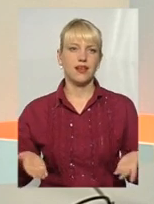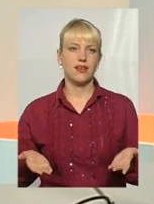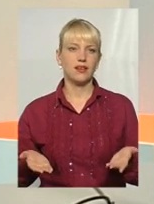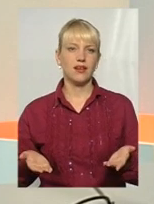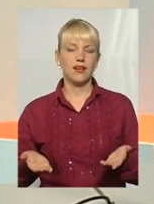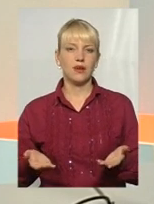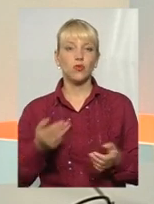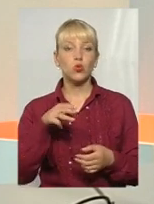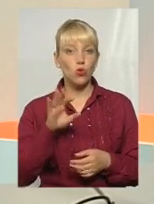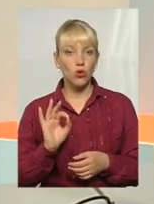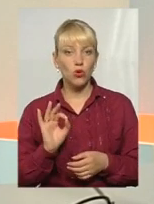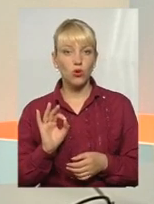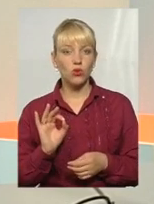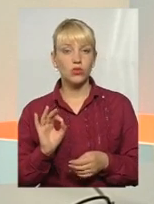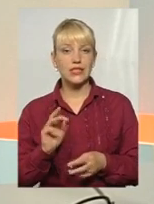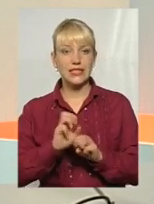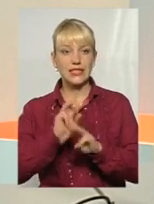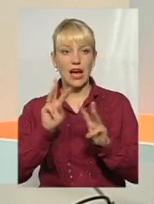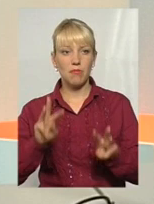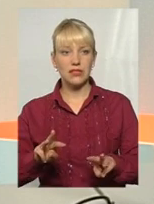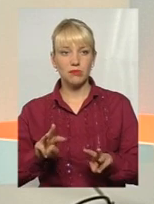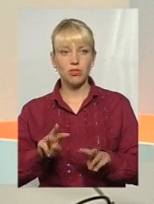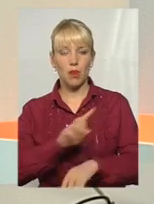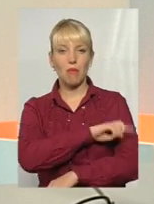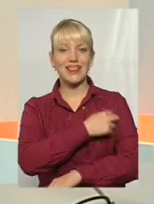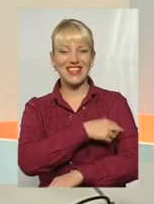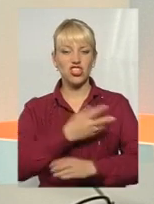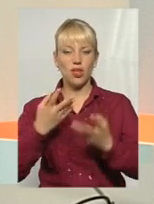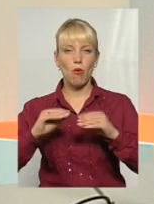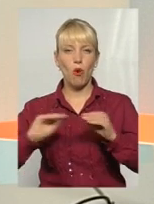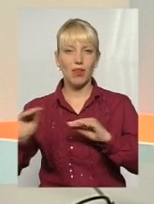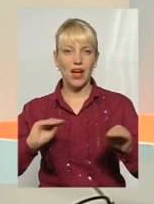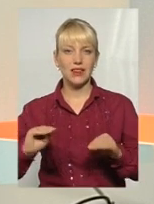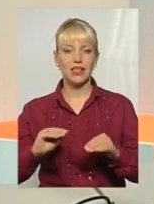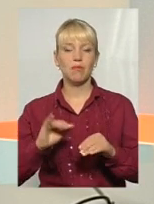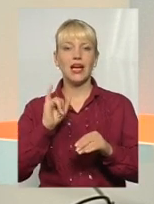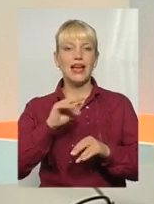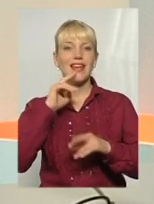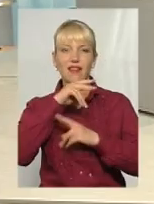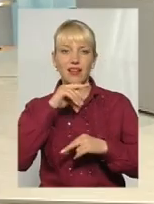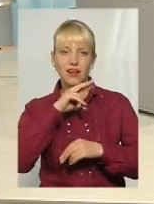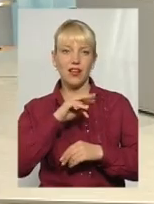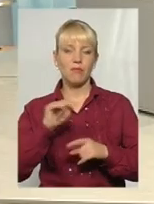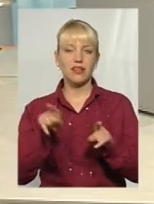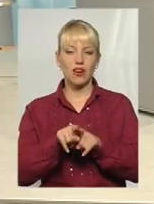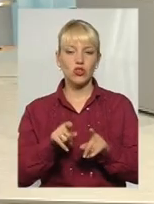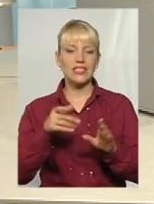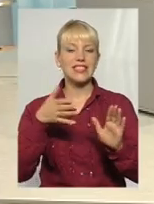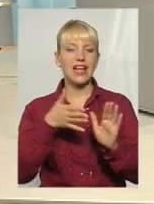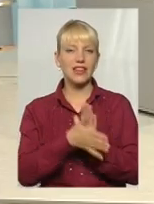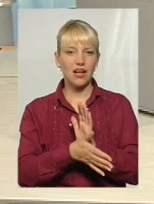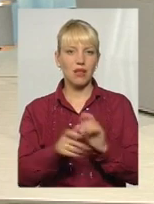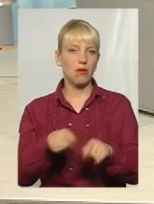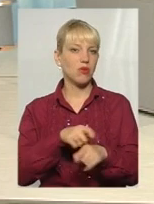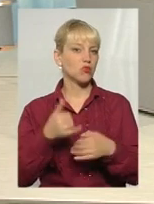допомогу, то забезпечити медичним обладнанням, забезпечити лікарним, а також витратним матеріалом нам сьогодні